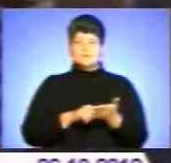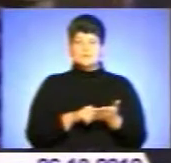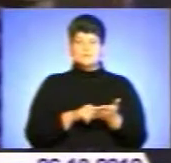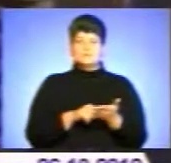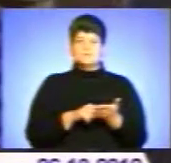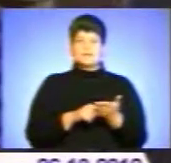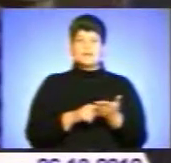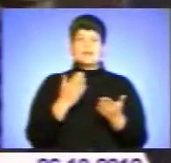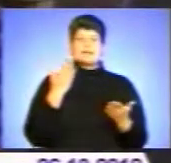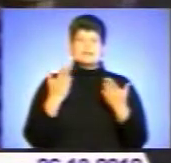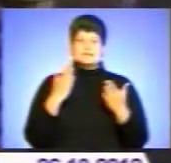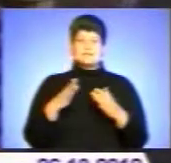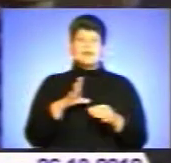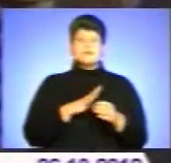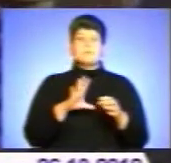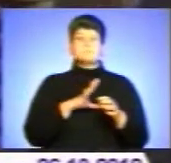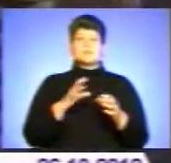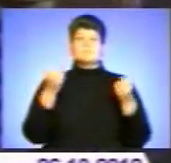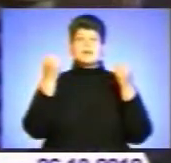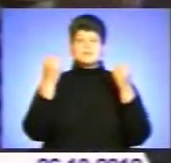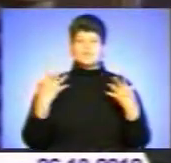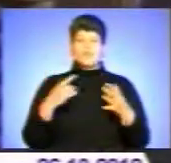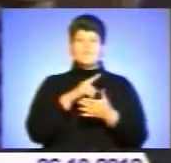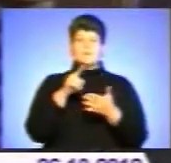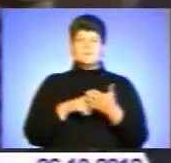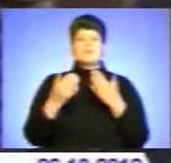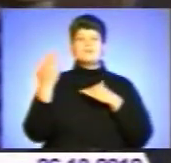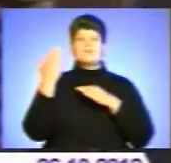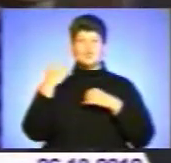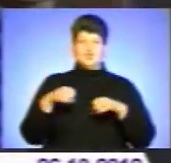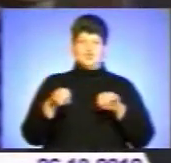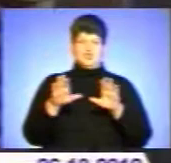Якщо б це був простий питання, ми б його давно вирішили.